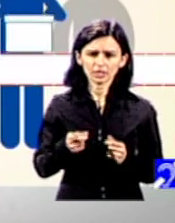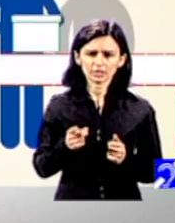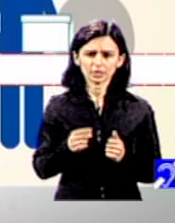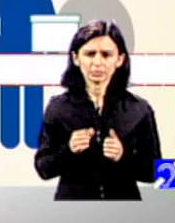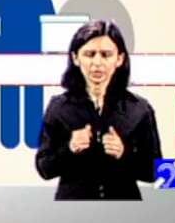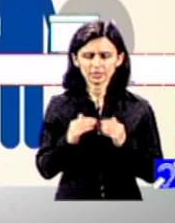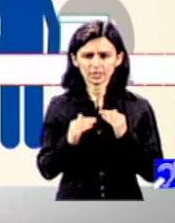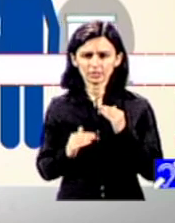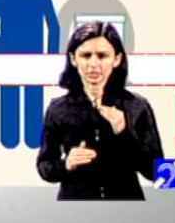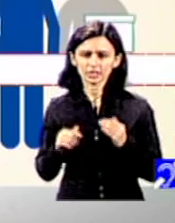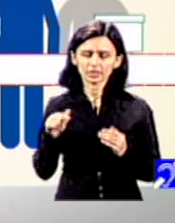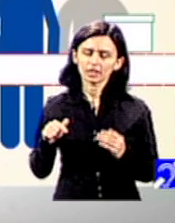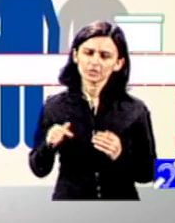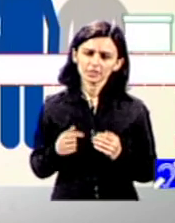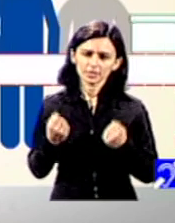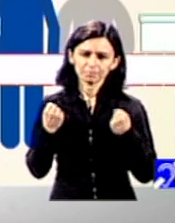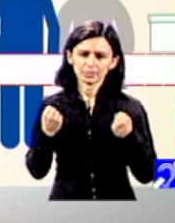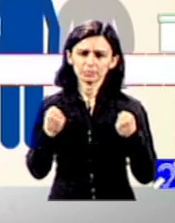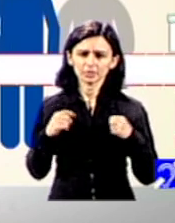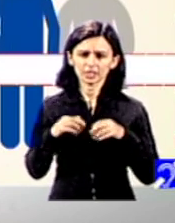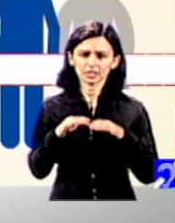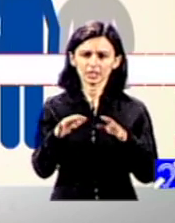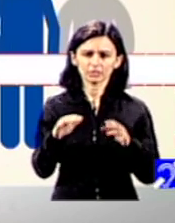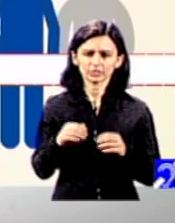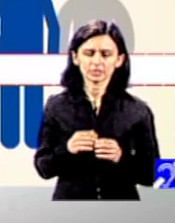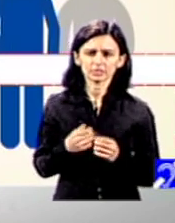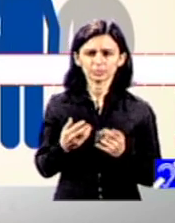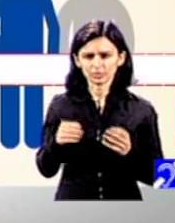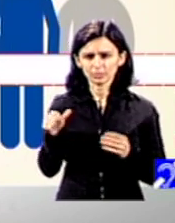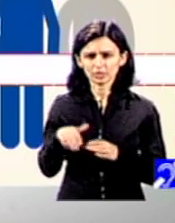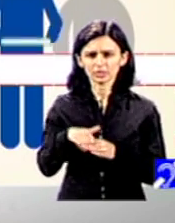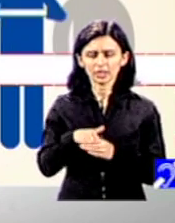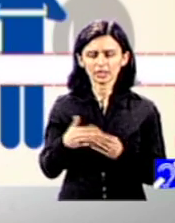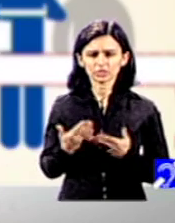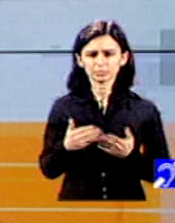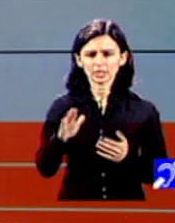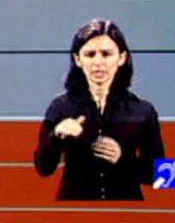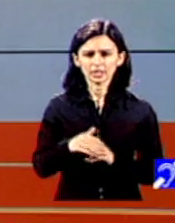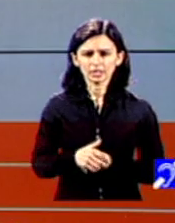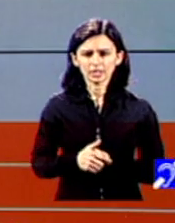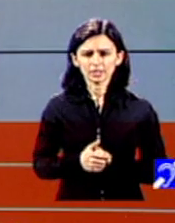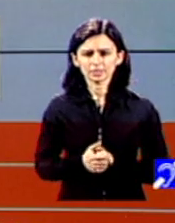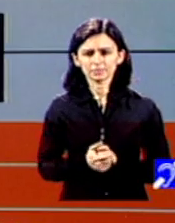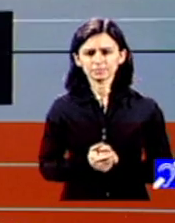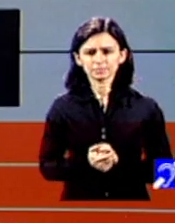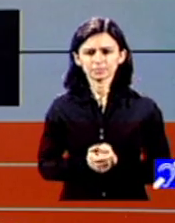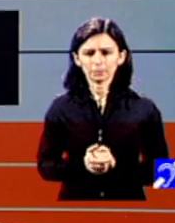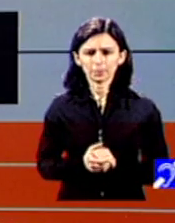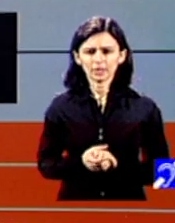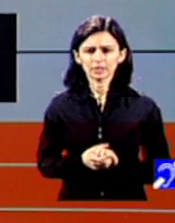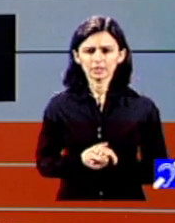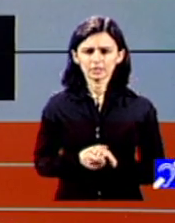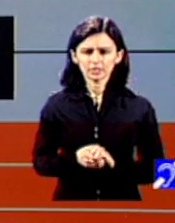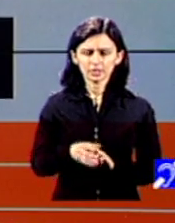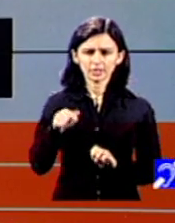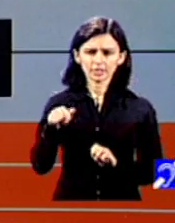influență și prin numărul de salariați pe care are și sumele de bani pe care le distribu. Da, cu alte cuvinte asta e cumva